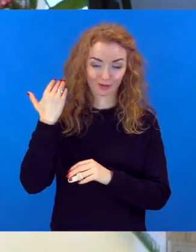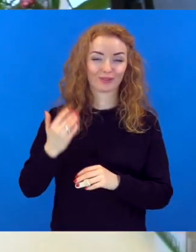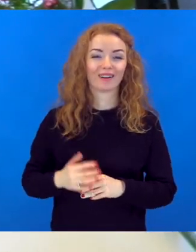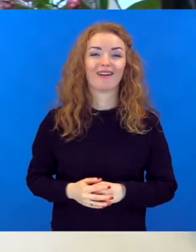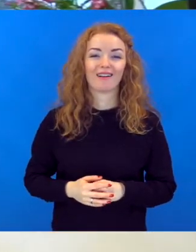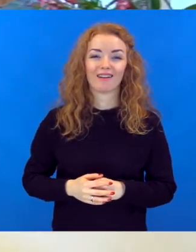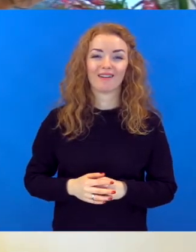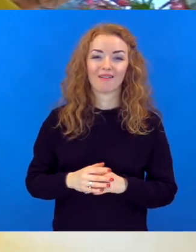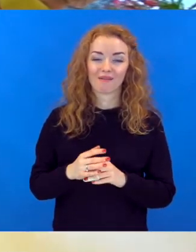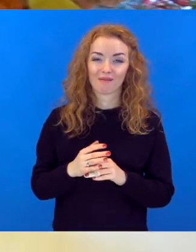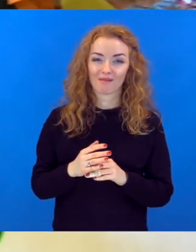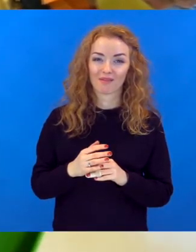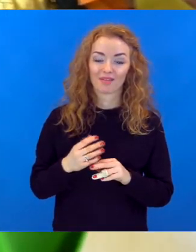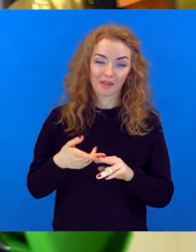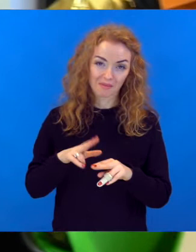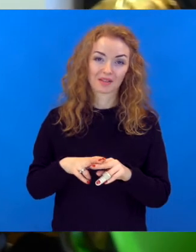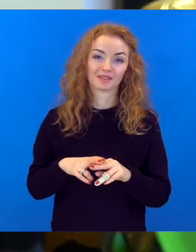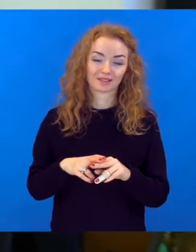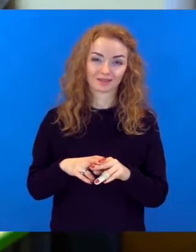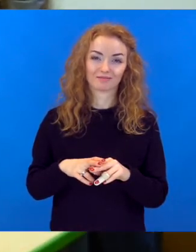jo par vēsturi ir daudz pasaciņas, ko pastāstīt.